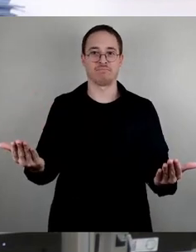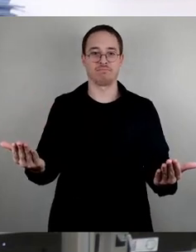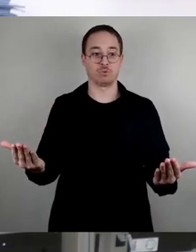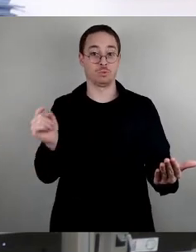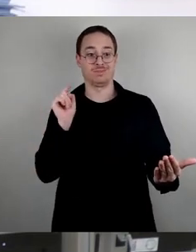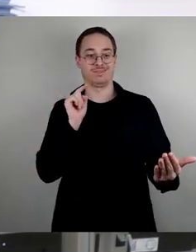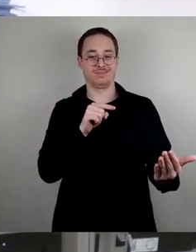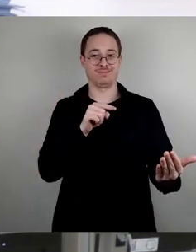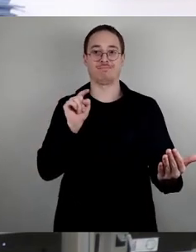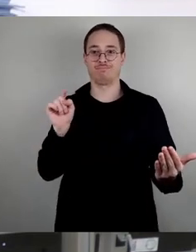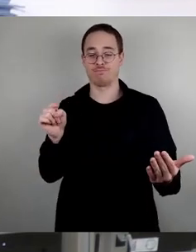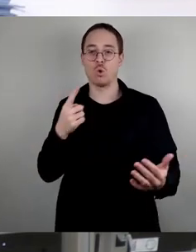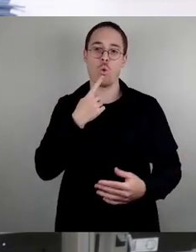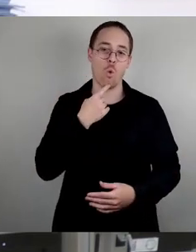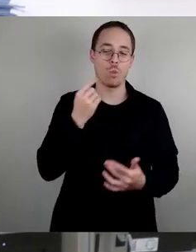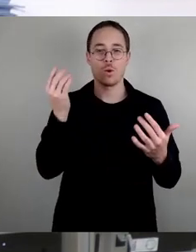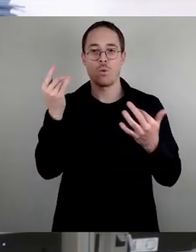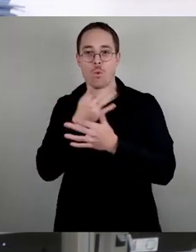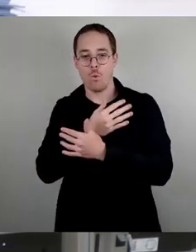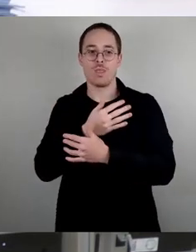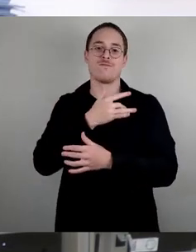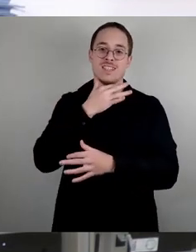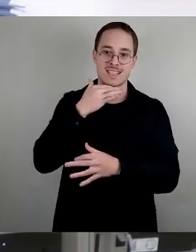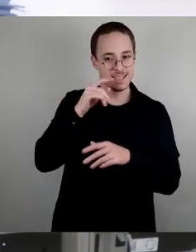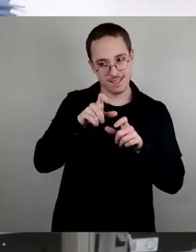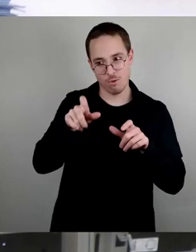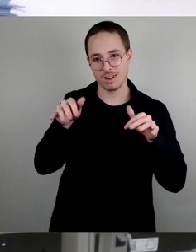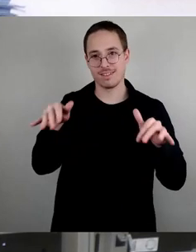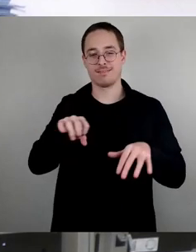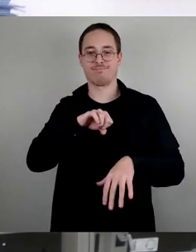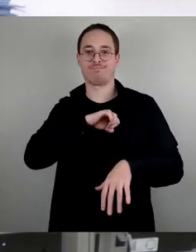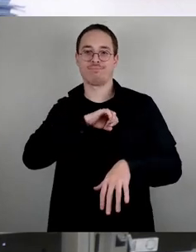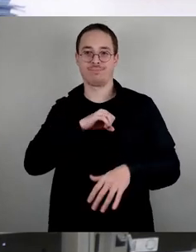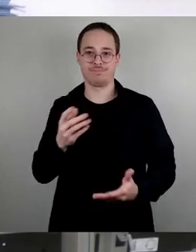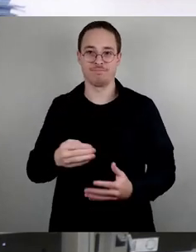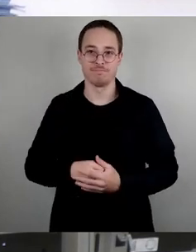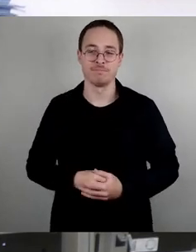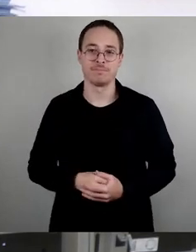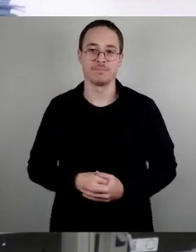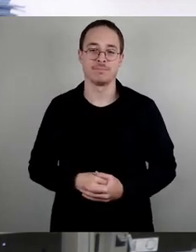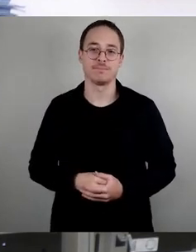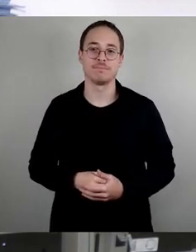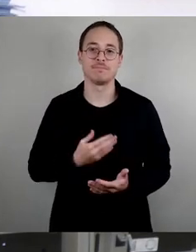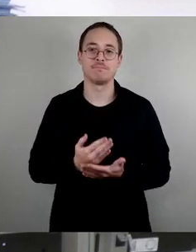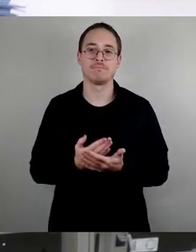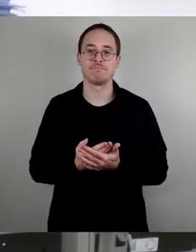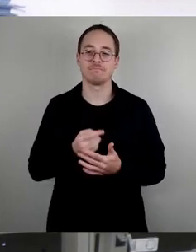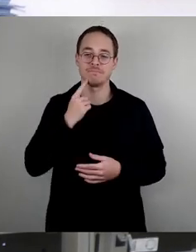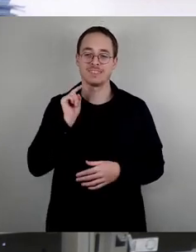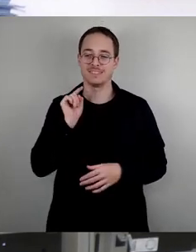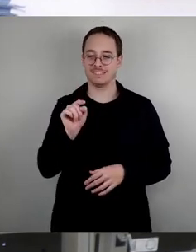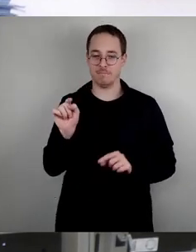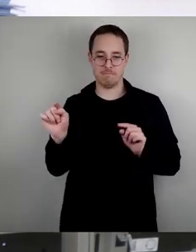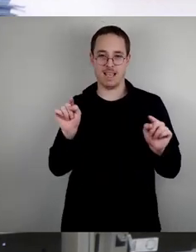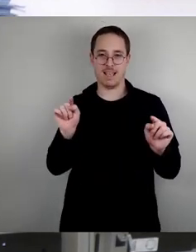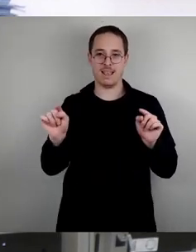sind. Aber okay, offensichtlich ziehen ausgerechnet diese beiden Stadträume massiv Heuschrecken an, die genau wissen, wie man